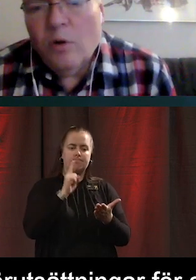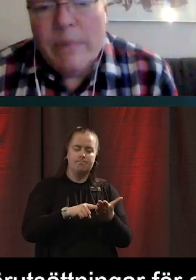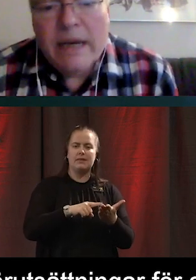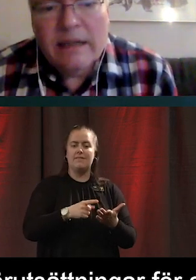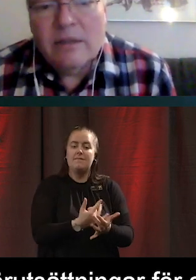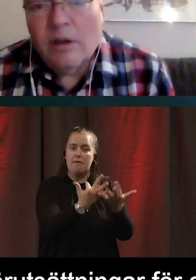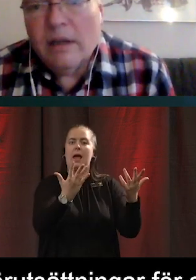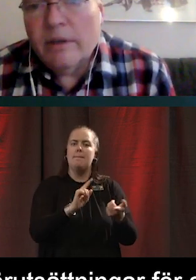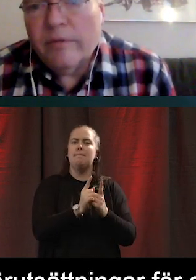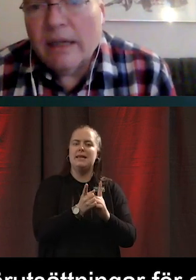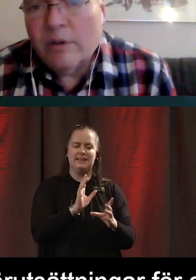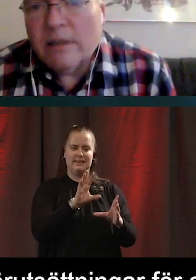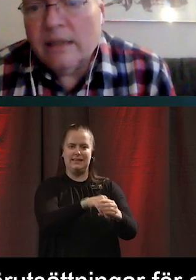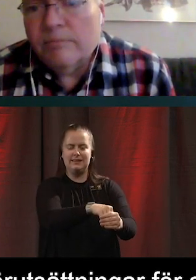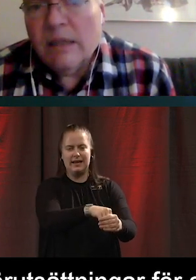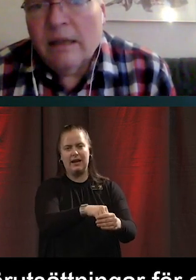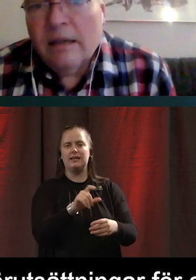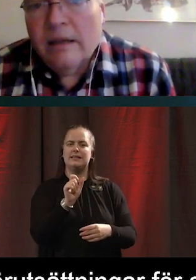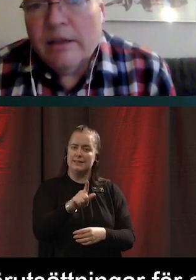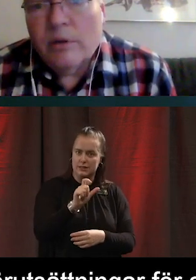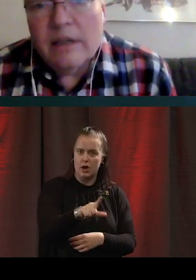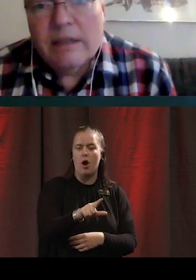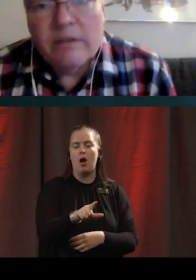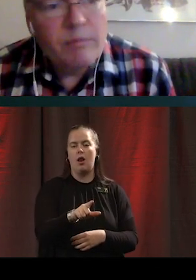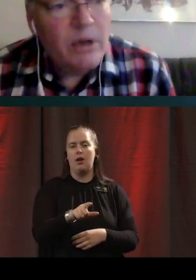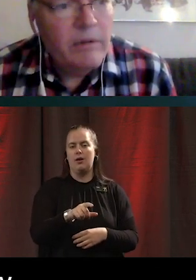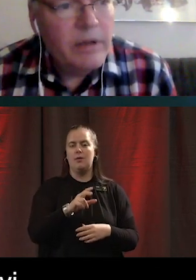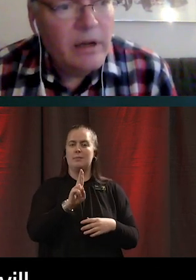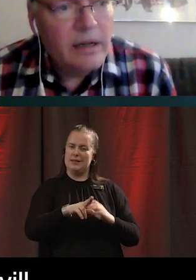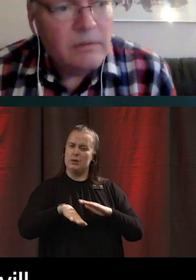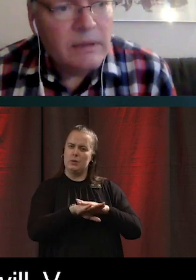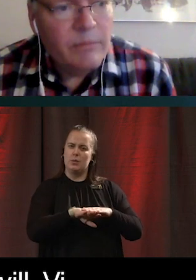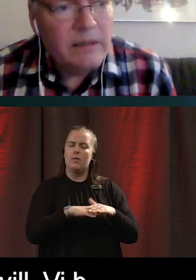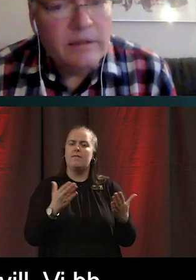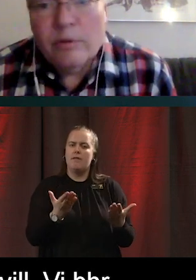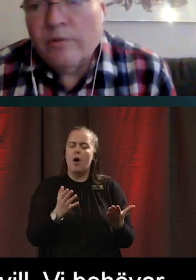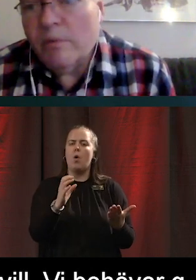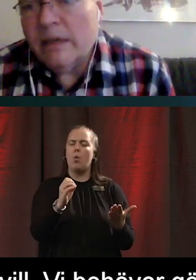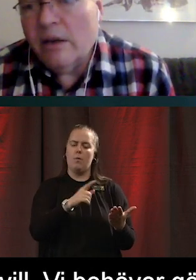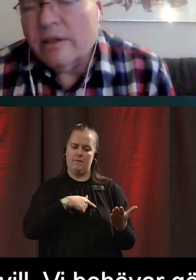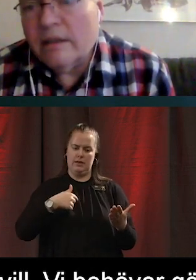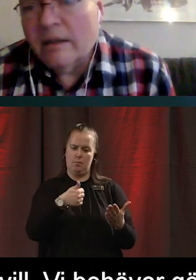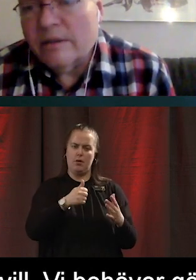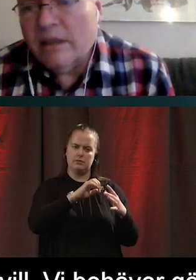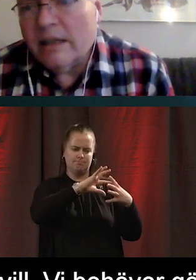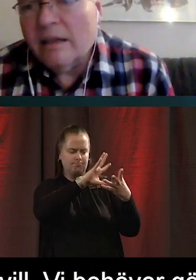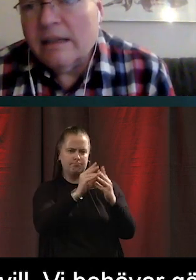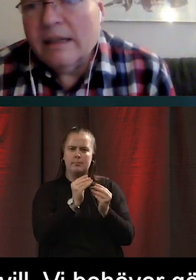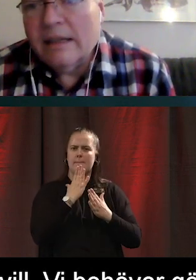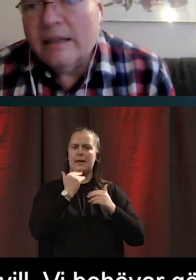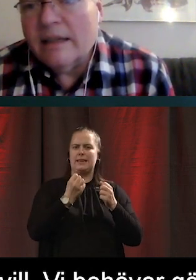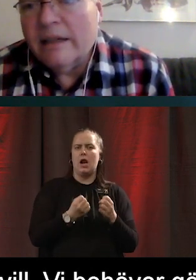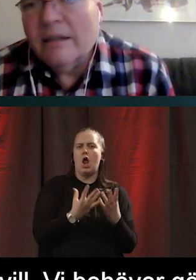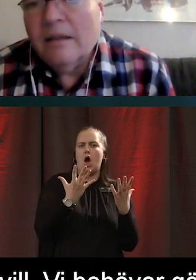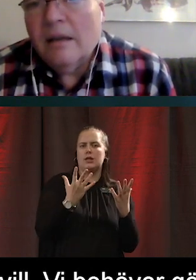Och mer digitala när de vill. det grundar sig att vi behöver göra bättre utformade lösningar. Alltså det jag kallar